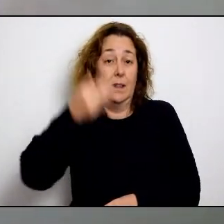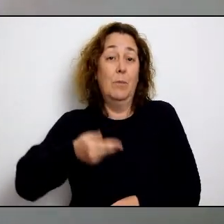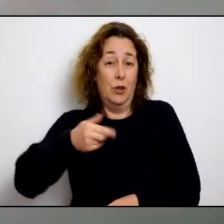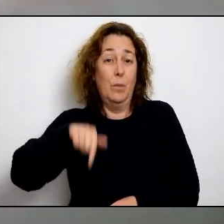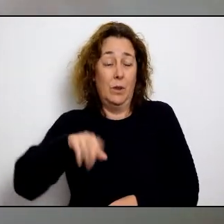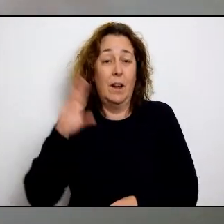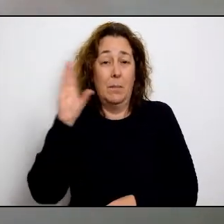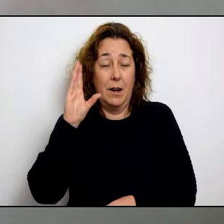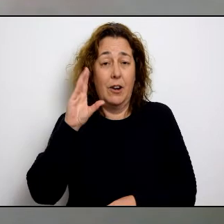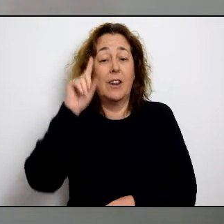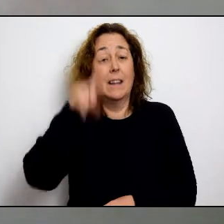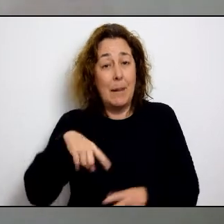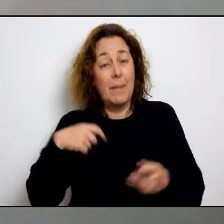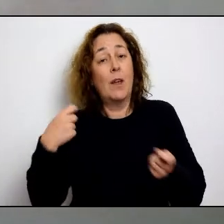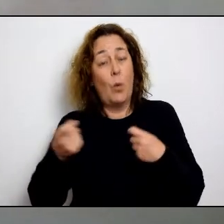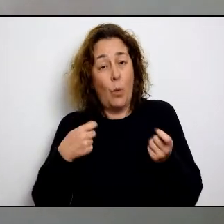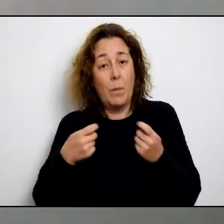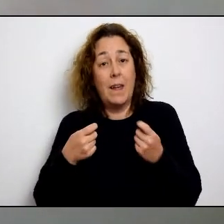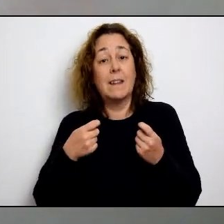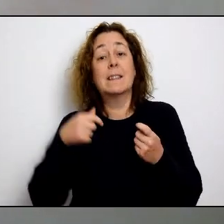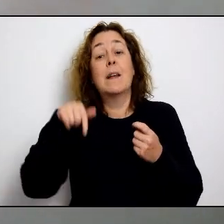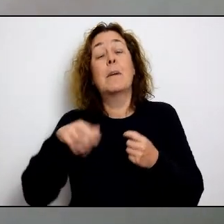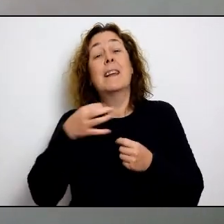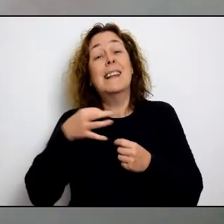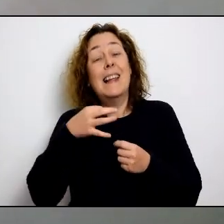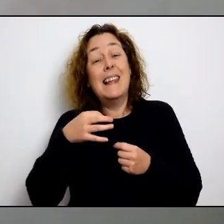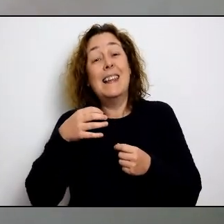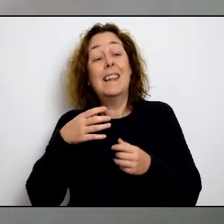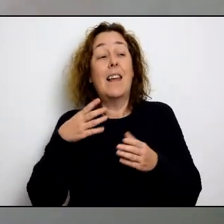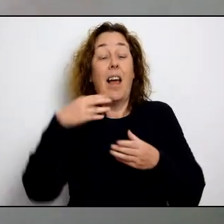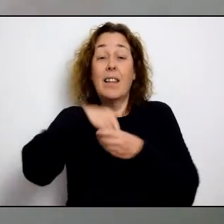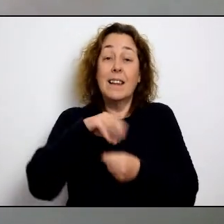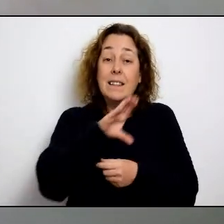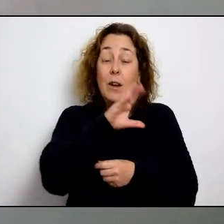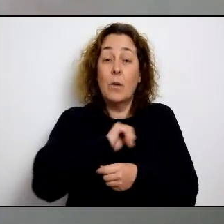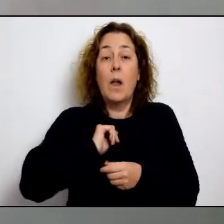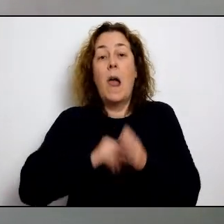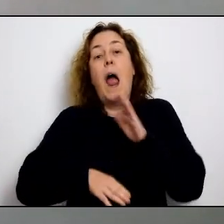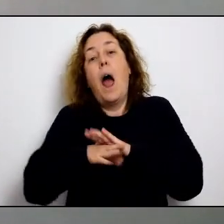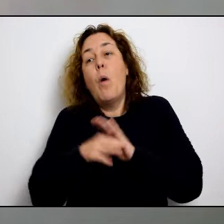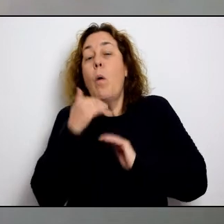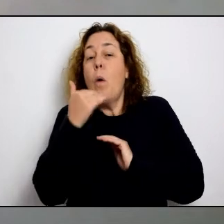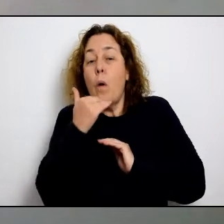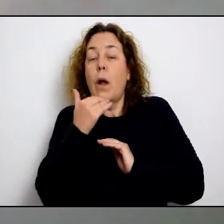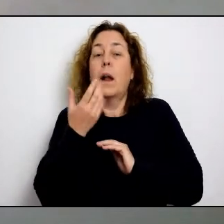de Menorca que tant depenem de la nostra indústria és cert que el turisme és molt important que és la nostra illa com també ho és el comerç però són